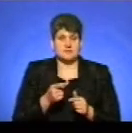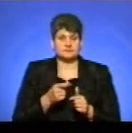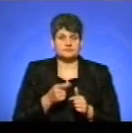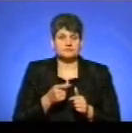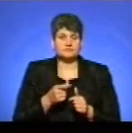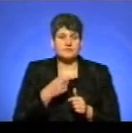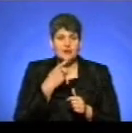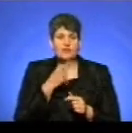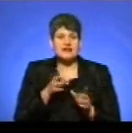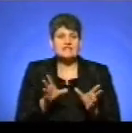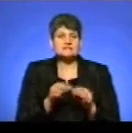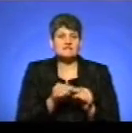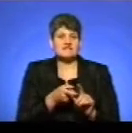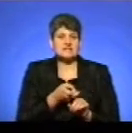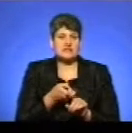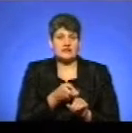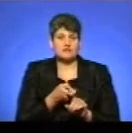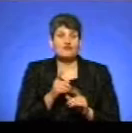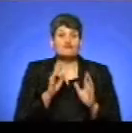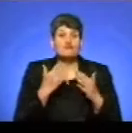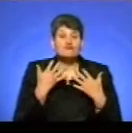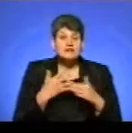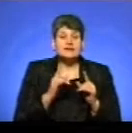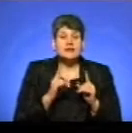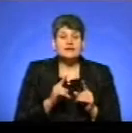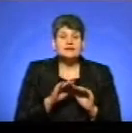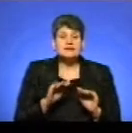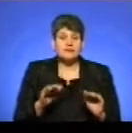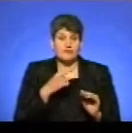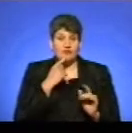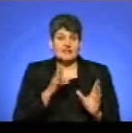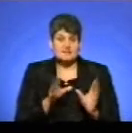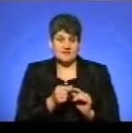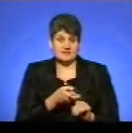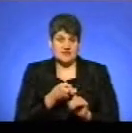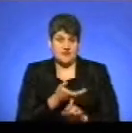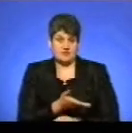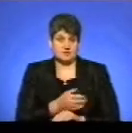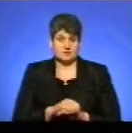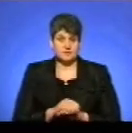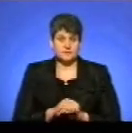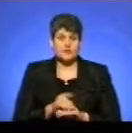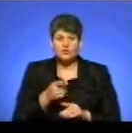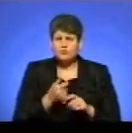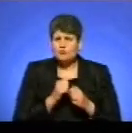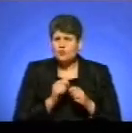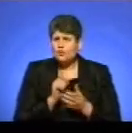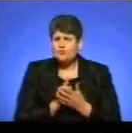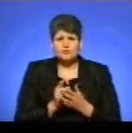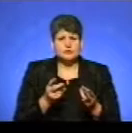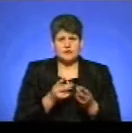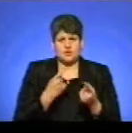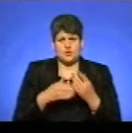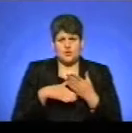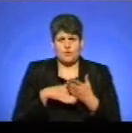співзалежними, вже навіть дітей називають співзалежними, розумієте? Тому тут обов'язково потрібна допомога і